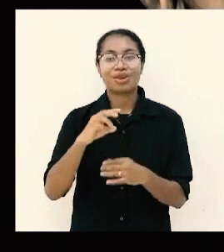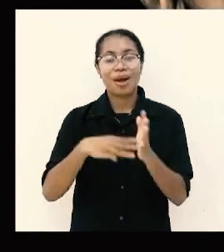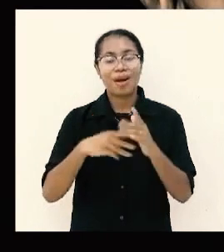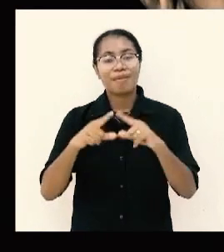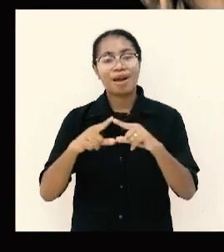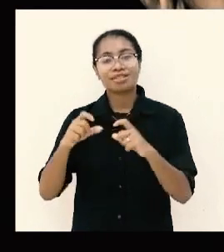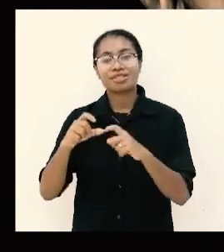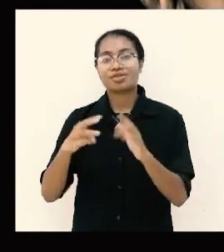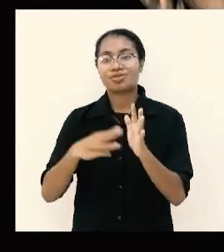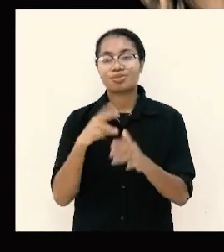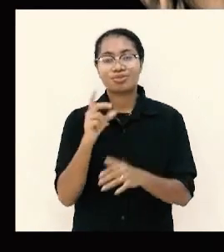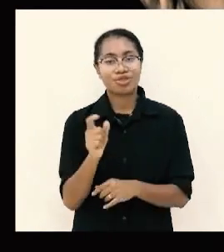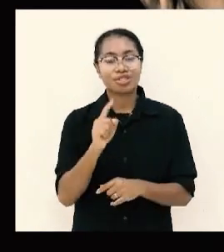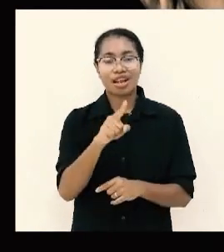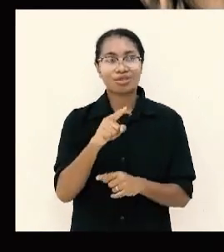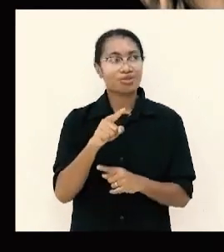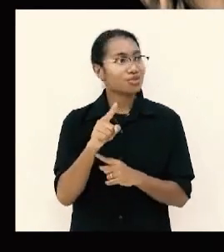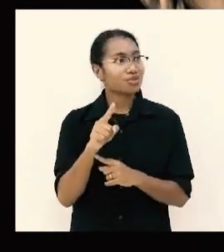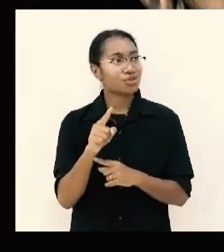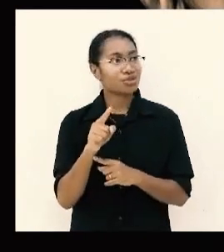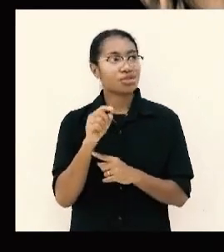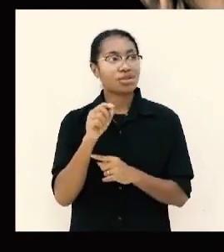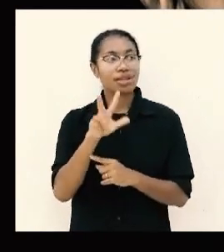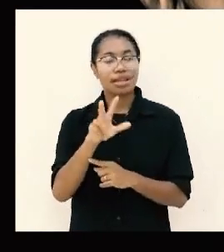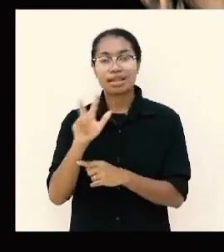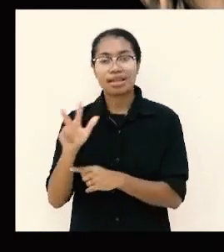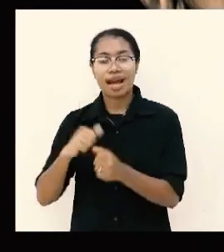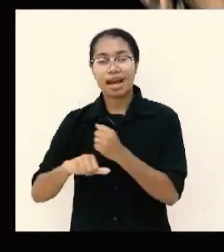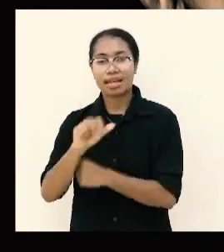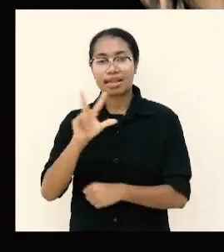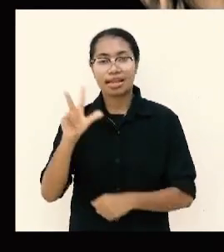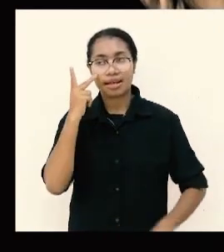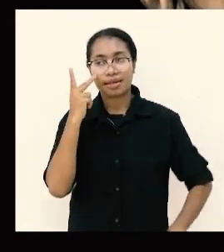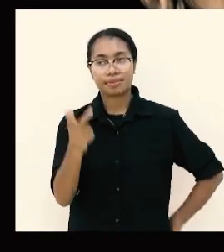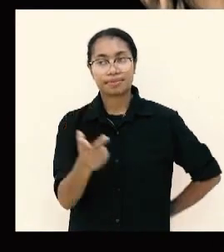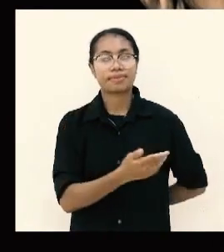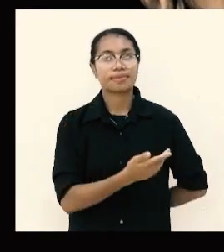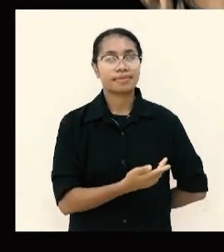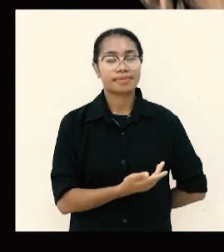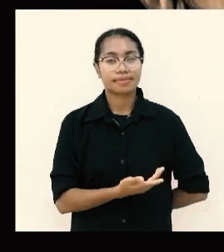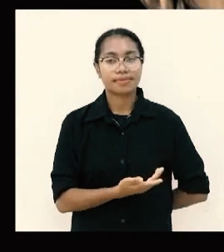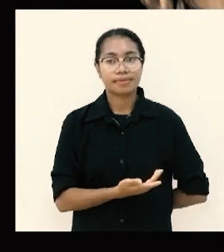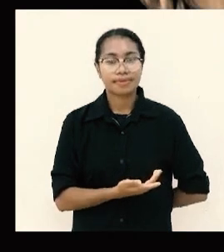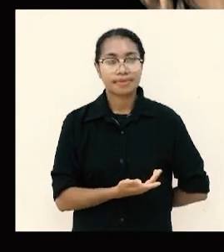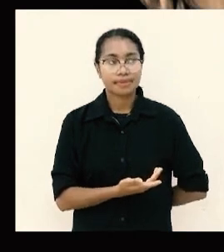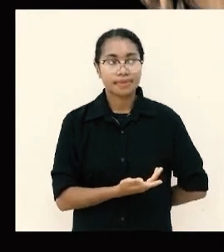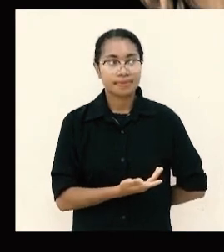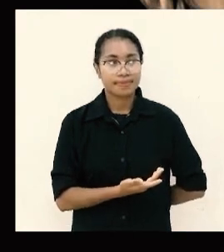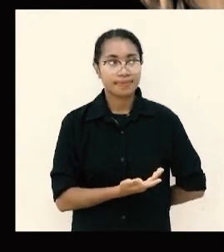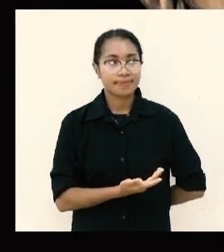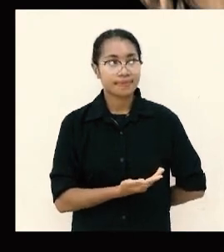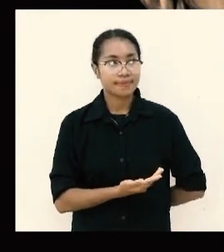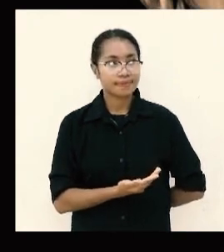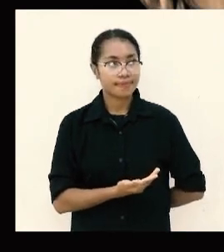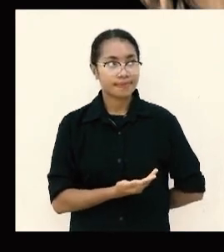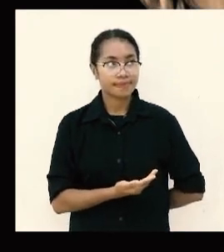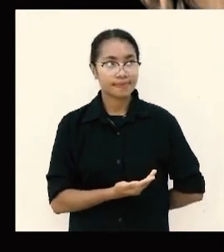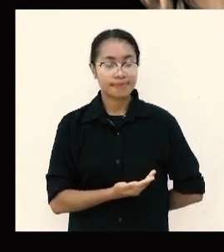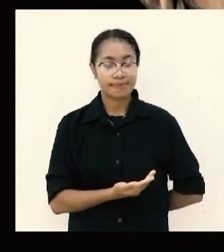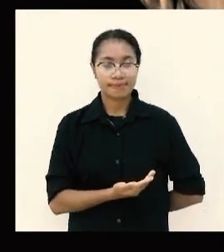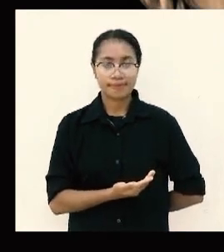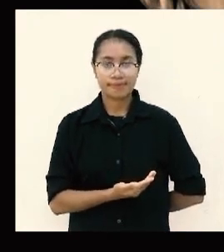seperti embun gunung Hermon yang turun ke atas gunung-gunung Sion sebab kesanalah